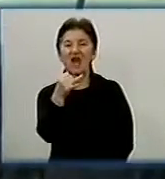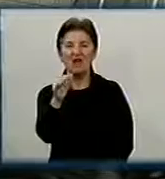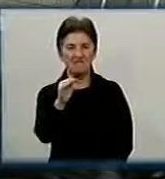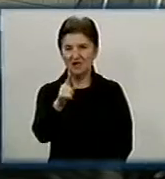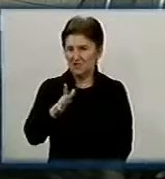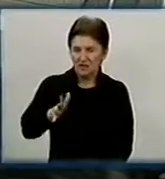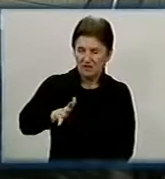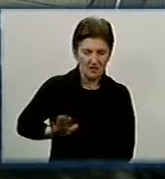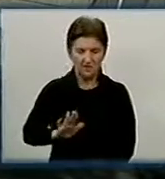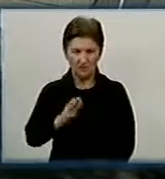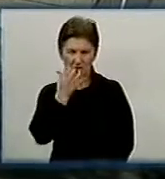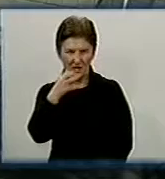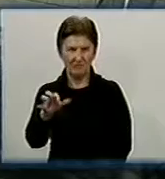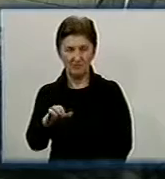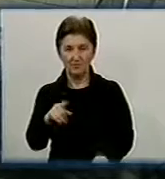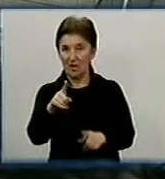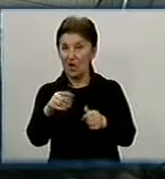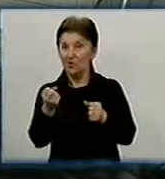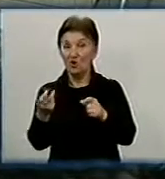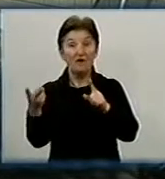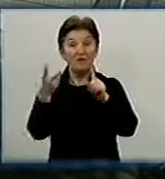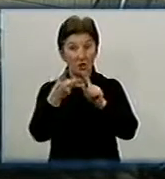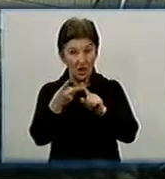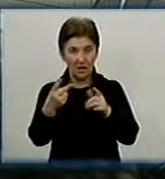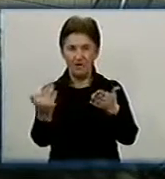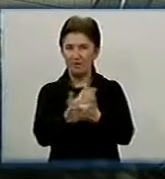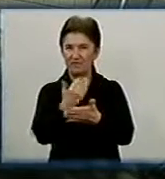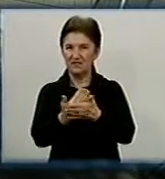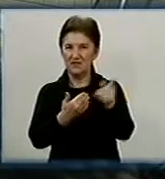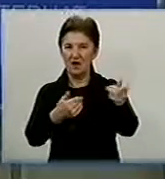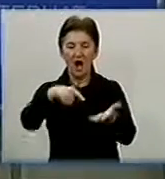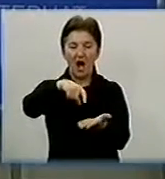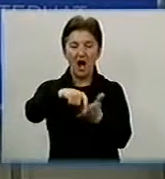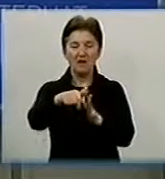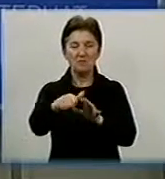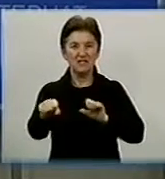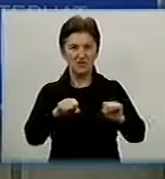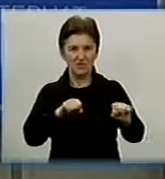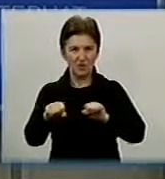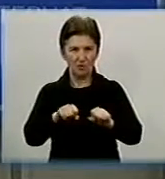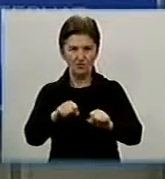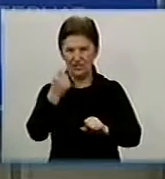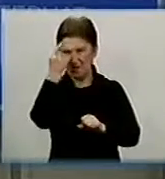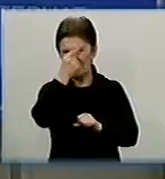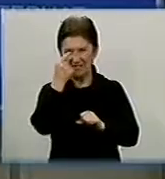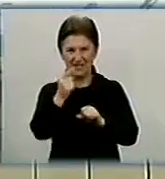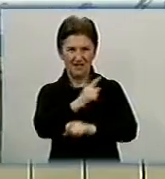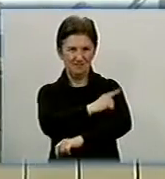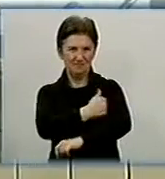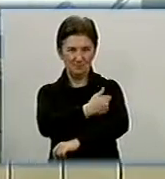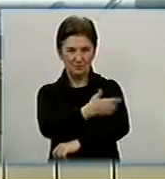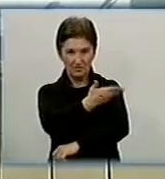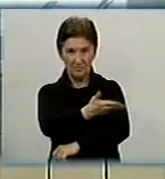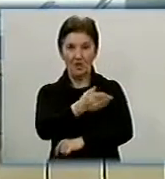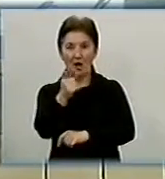Крім пожежі тієї ночі, село сколихнуло ще одна новина. В адміністративне приміщення місцевого психоневрологічного інтернату проникли зловмисники.